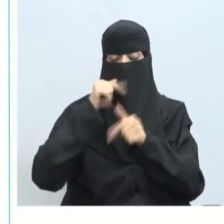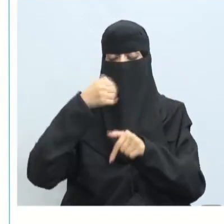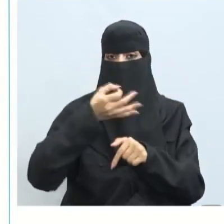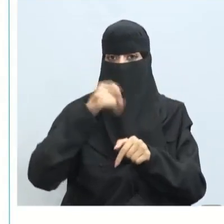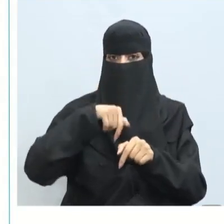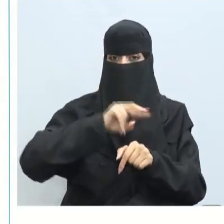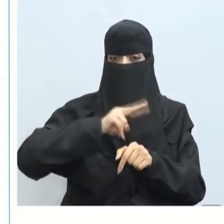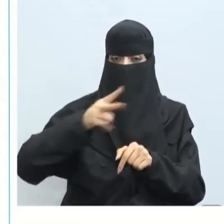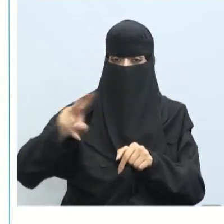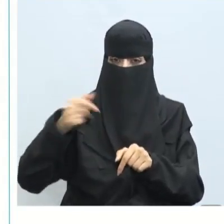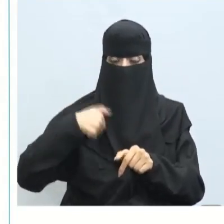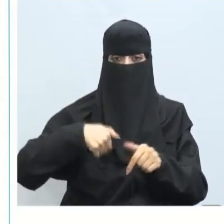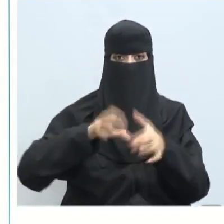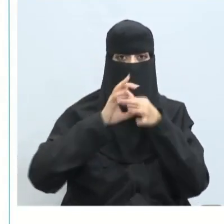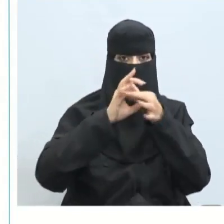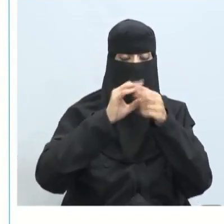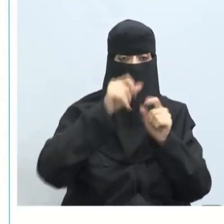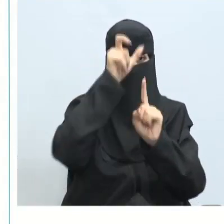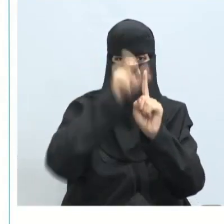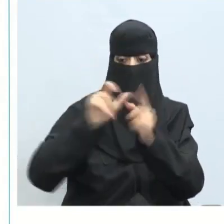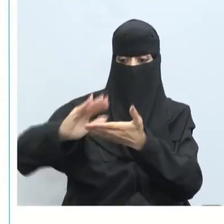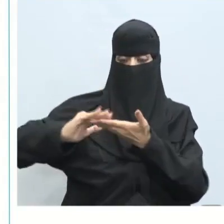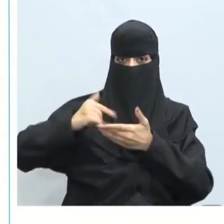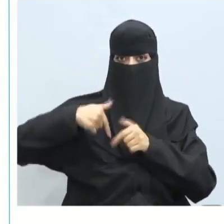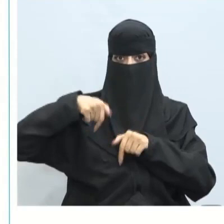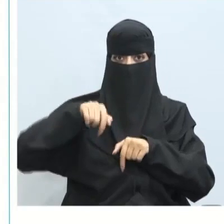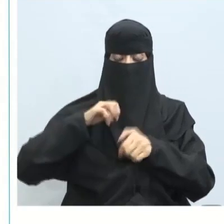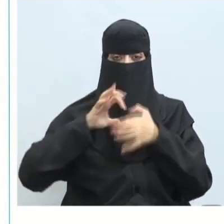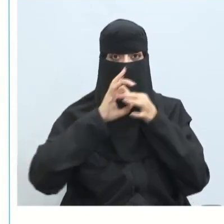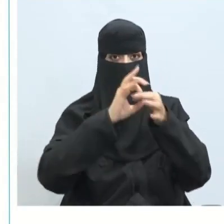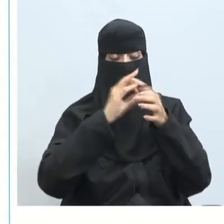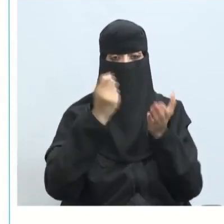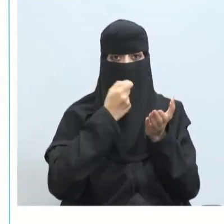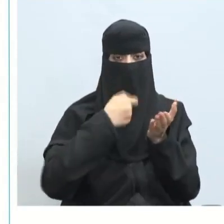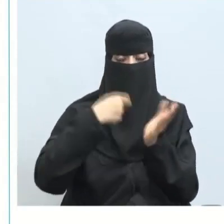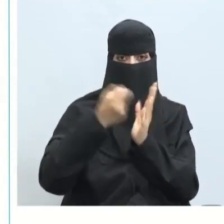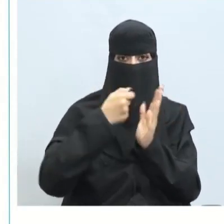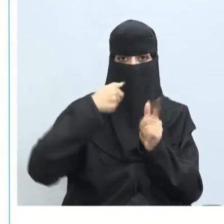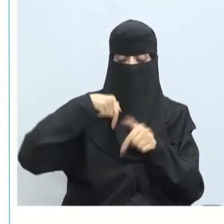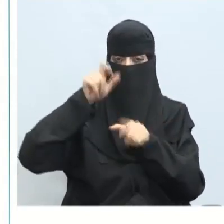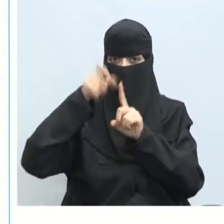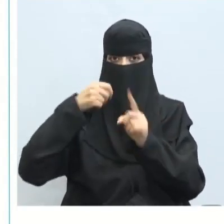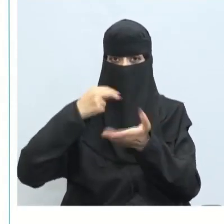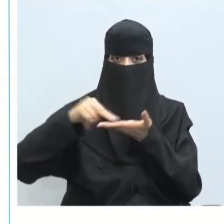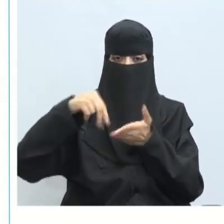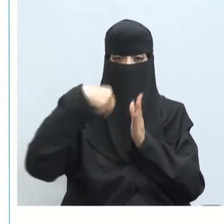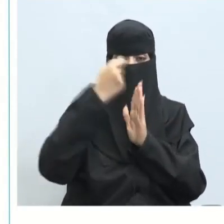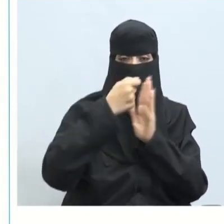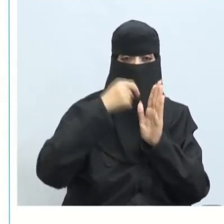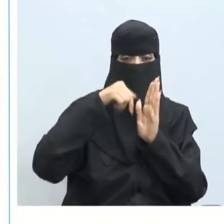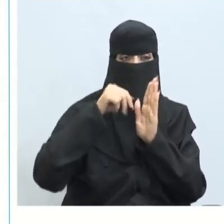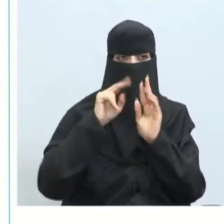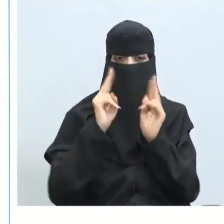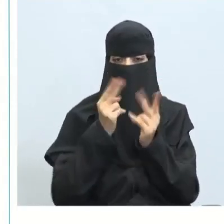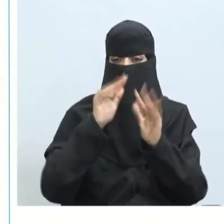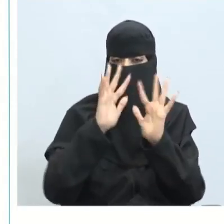للسكرتير ذكرنا التواصل الكتابي كتابة التقارير الخطابات التعاميم الرسائل المذكرات كل ذلك